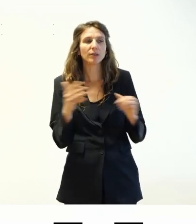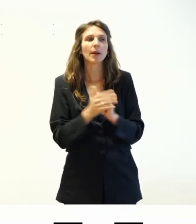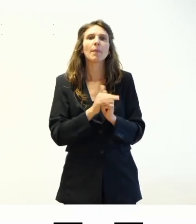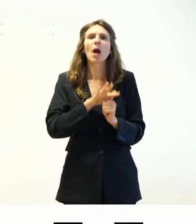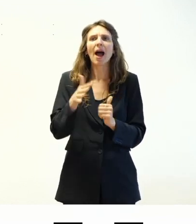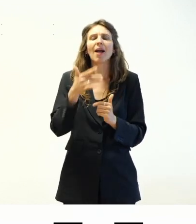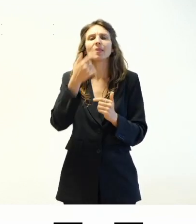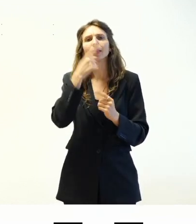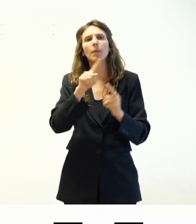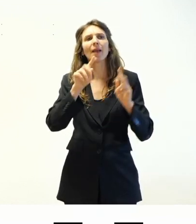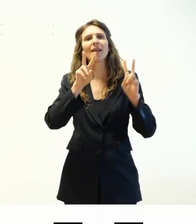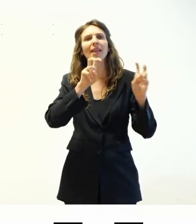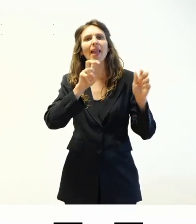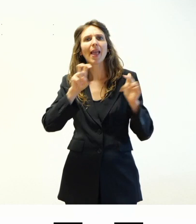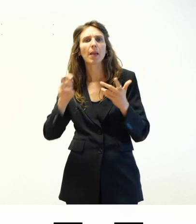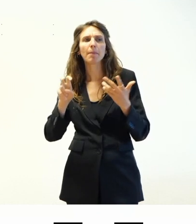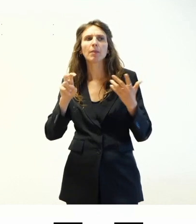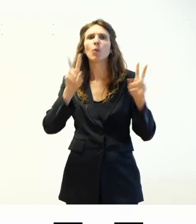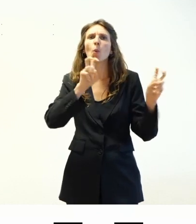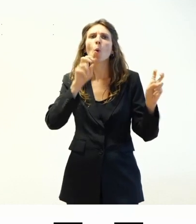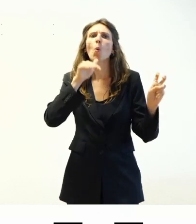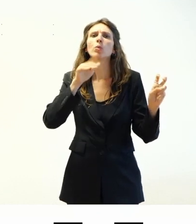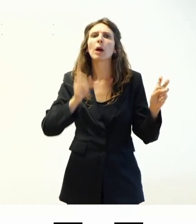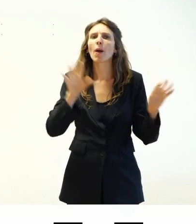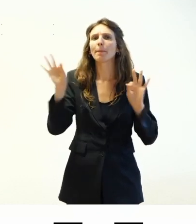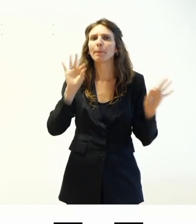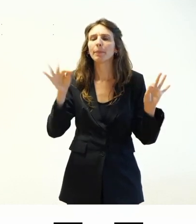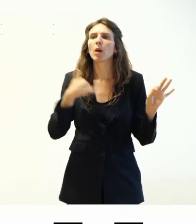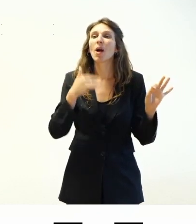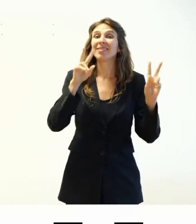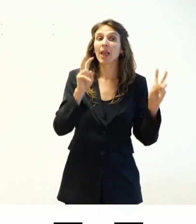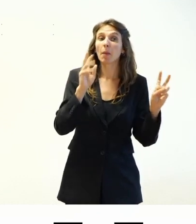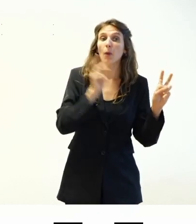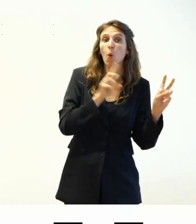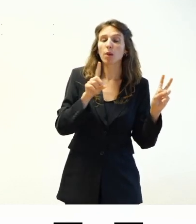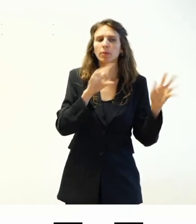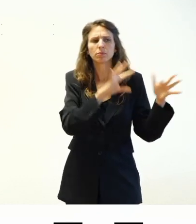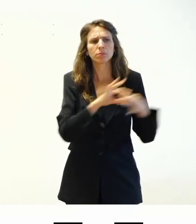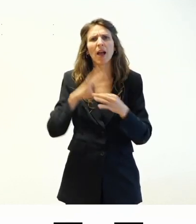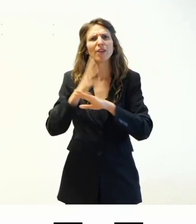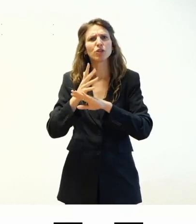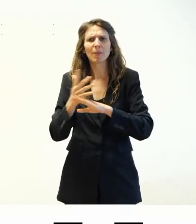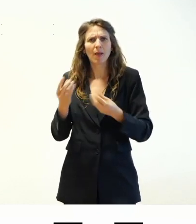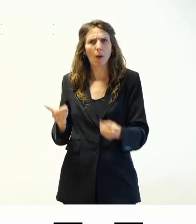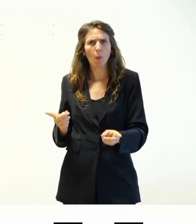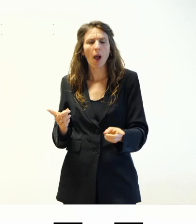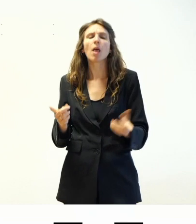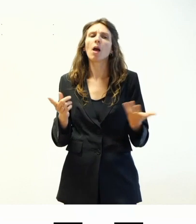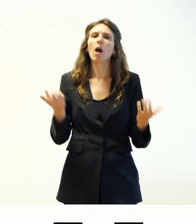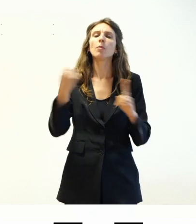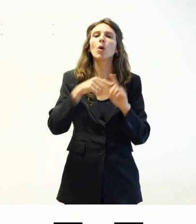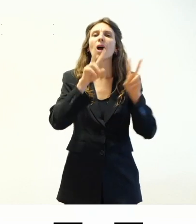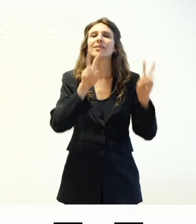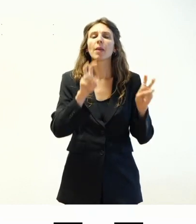diversi tipi di tema che si possono utilizzare, come i temi di WordPress sono collegati con l'accessibilità e cosa sono i temi